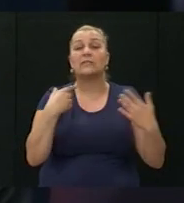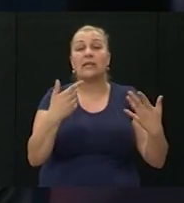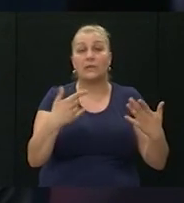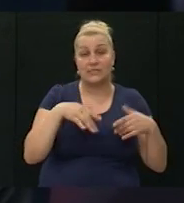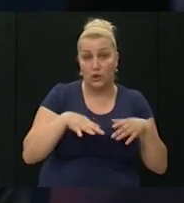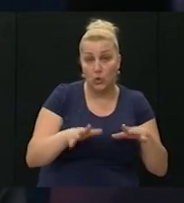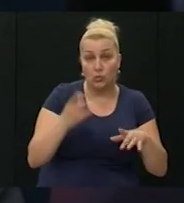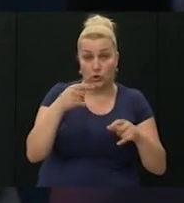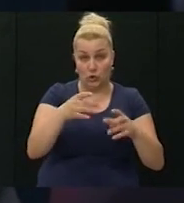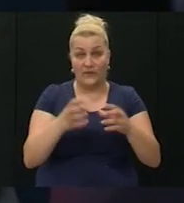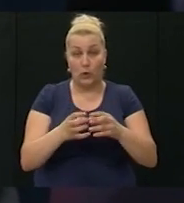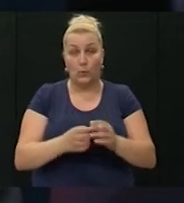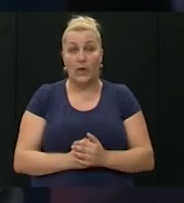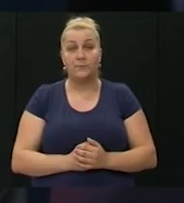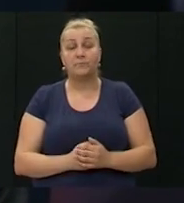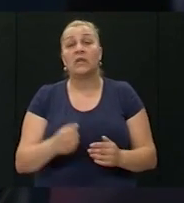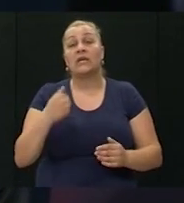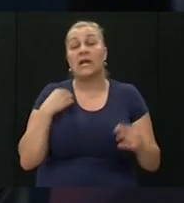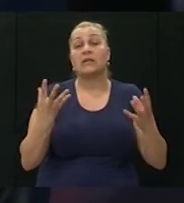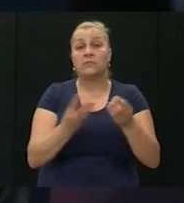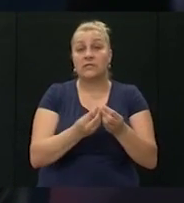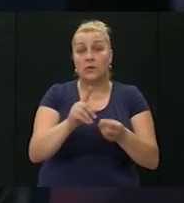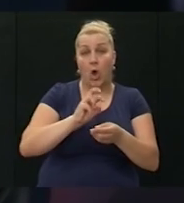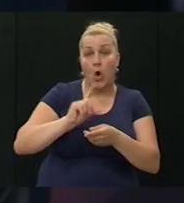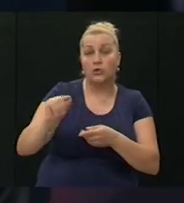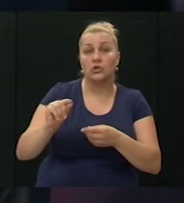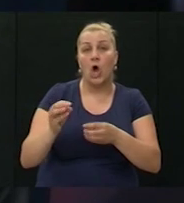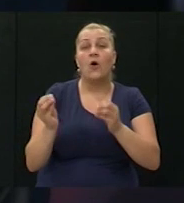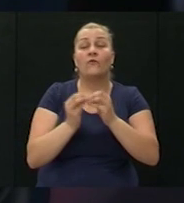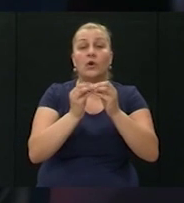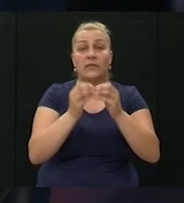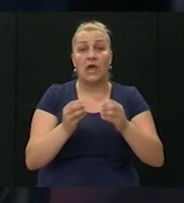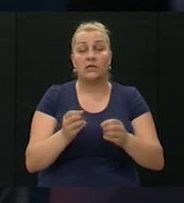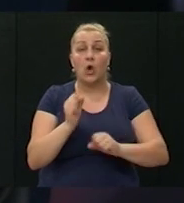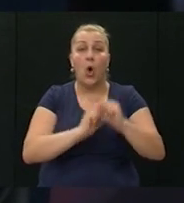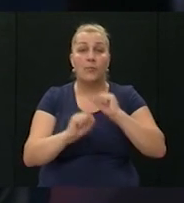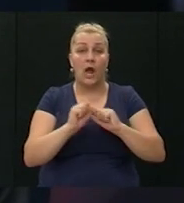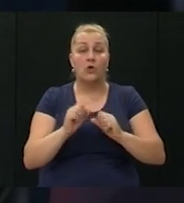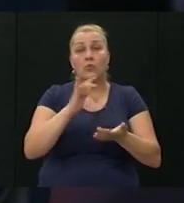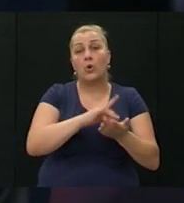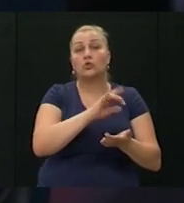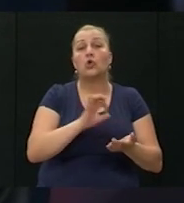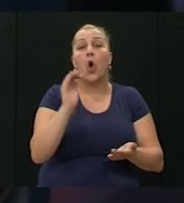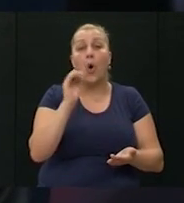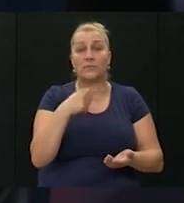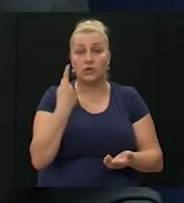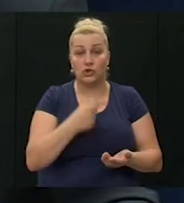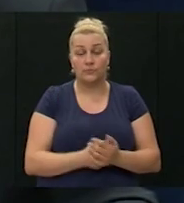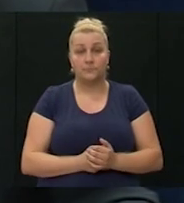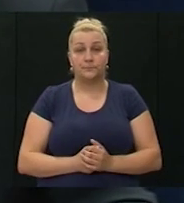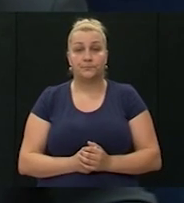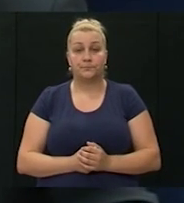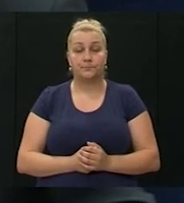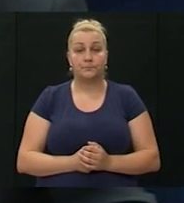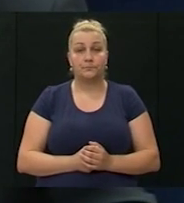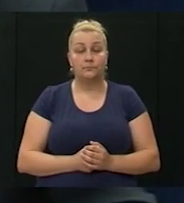te grupacije i ja sam s njima odšao formirati obranu u područje Drniža. To je na lokalitetu Okle